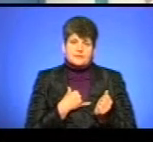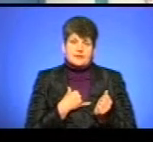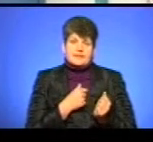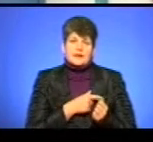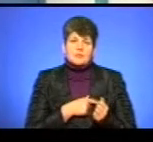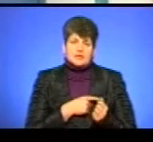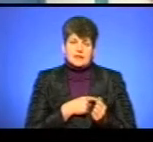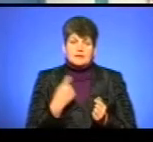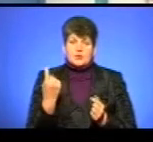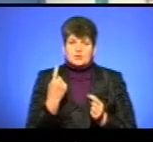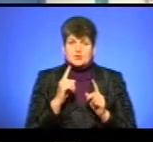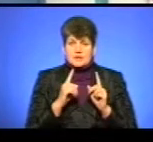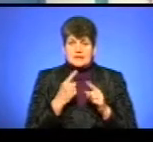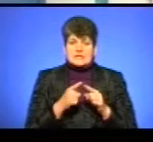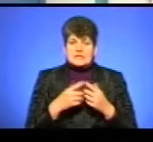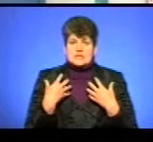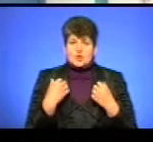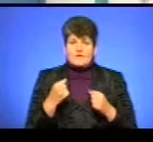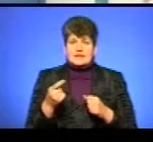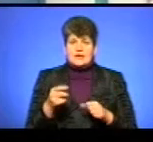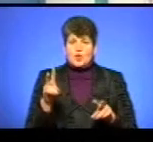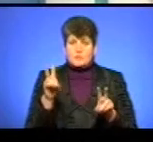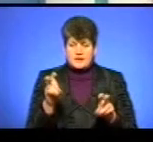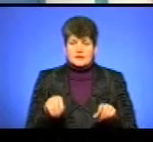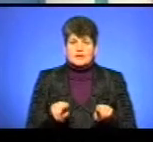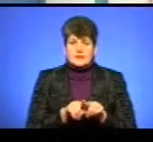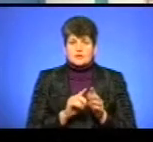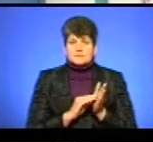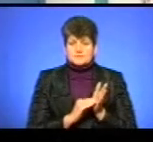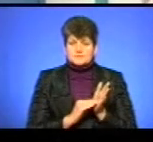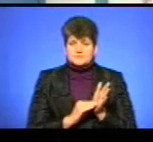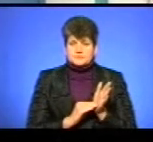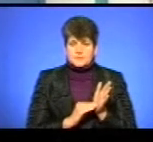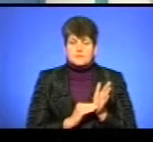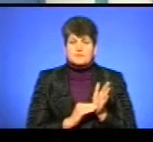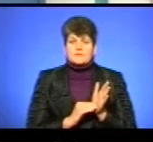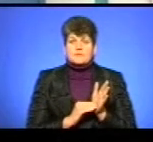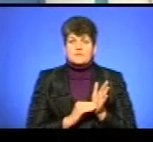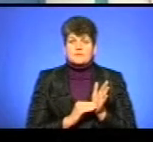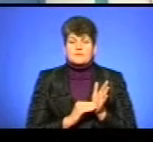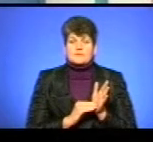депутатами, обласною радою – це здоров'я Тернопілля, де також писані аспекти, зокрема, і